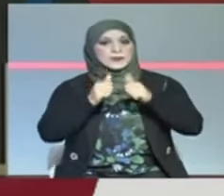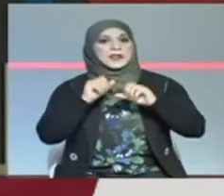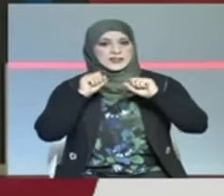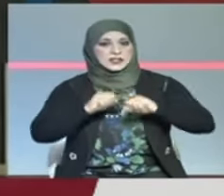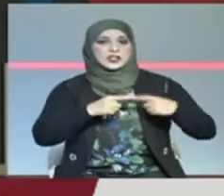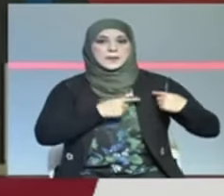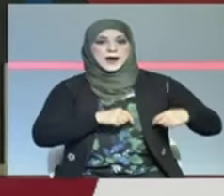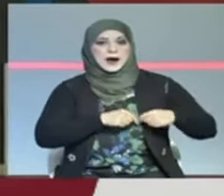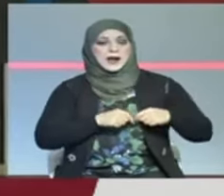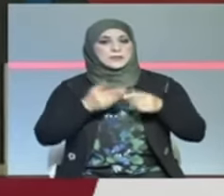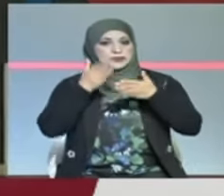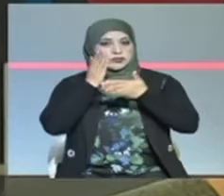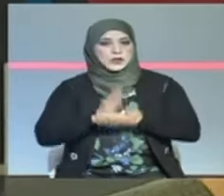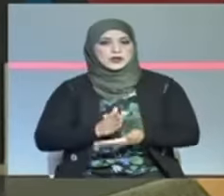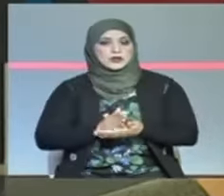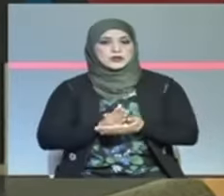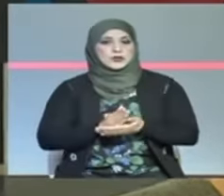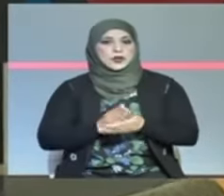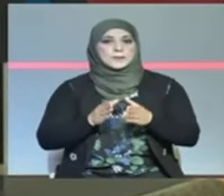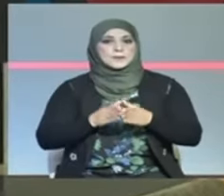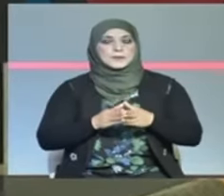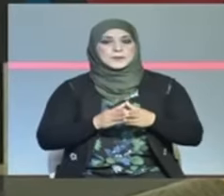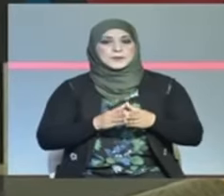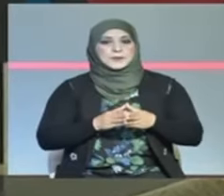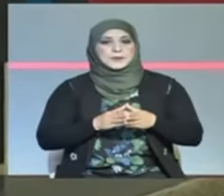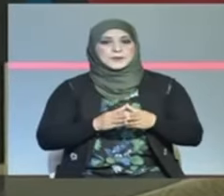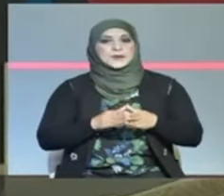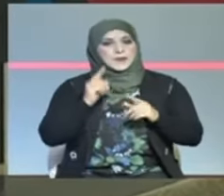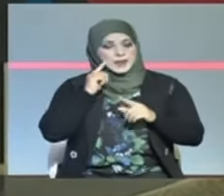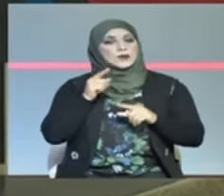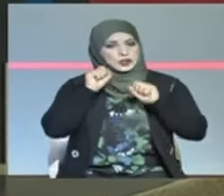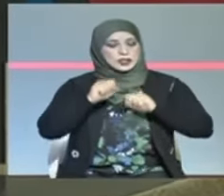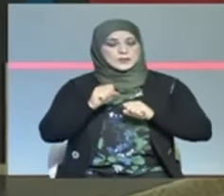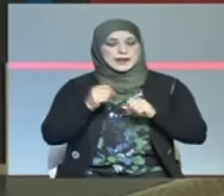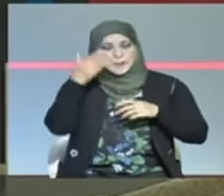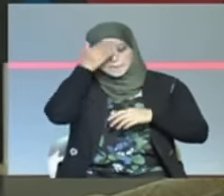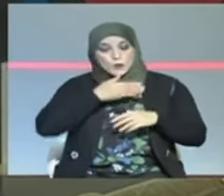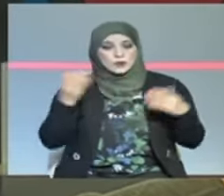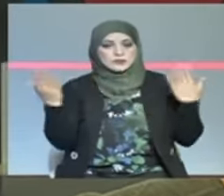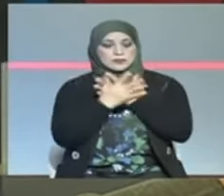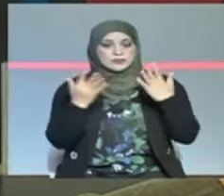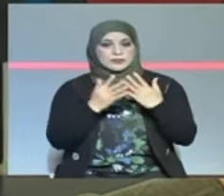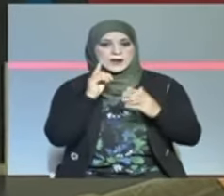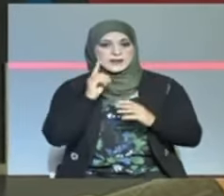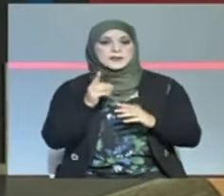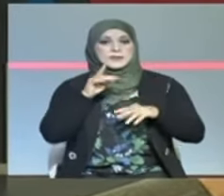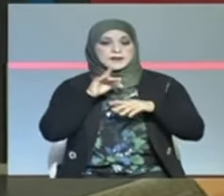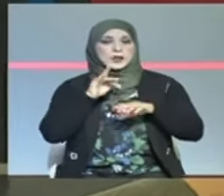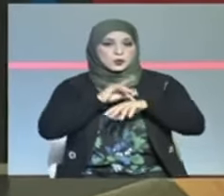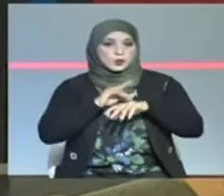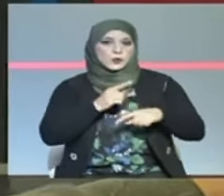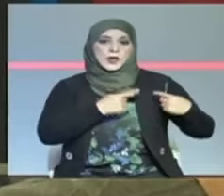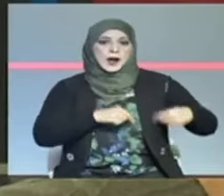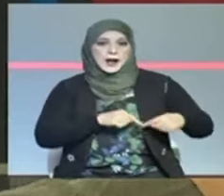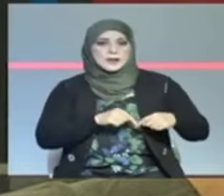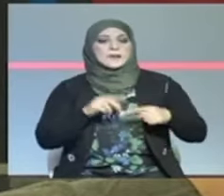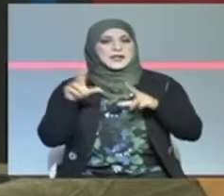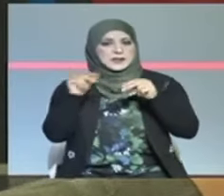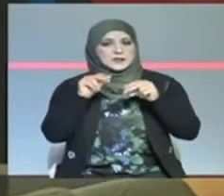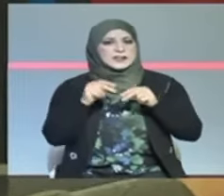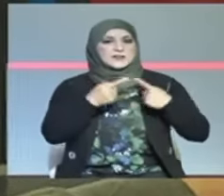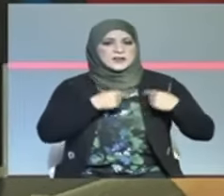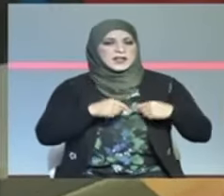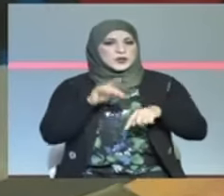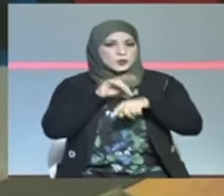وضعف عضلة القلب اللي تجم تأدي مع الوقت حتى للموت المفاجئة التأثير على القلب زادة تأثير على الشريين كما